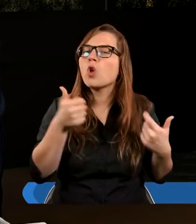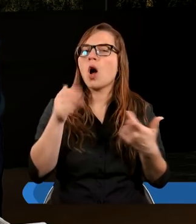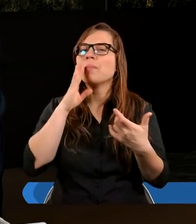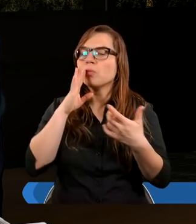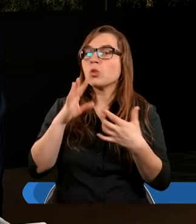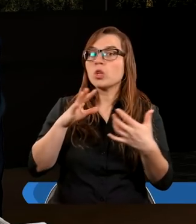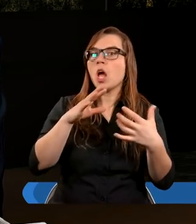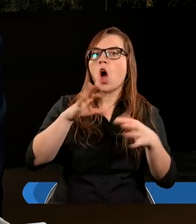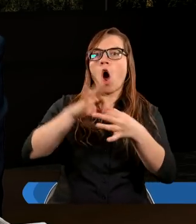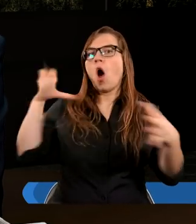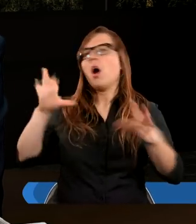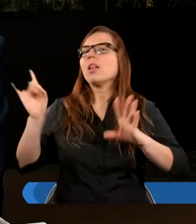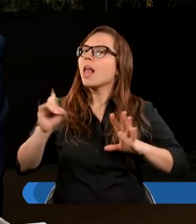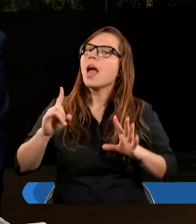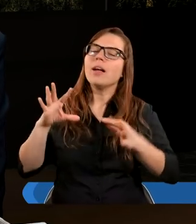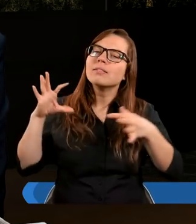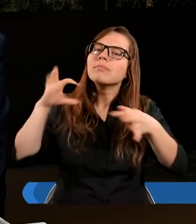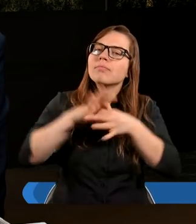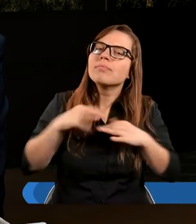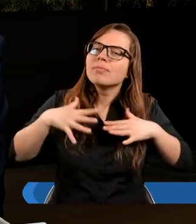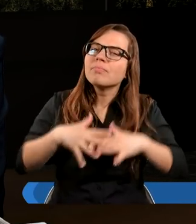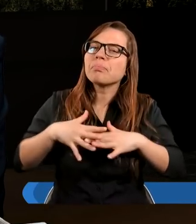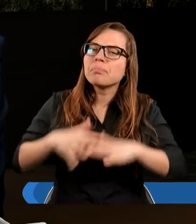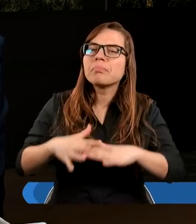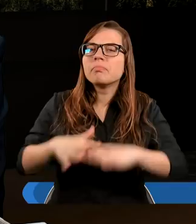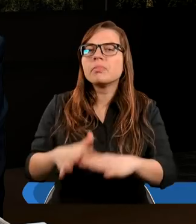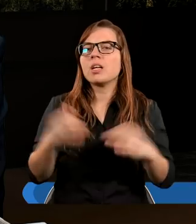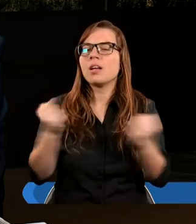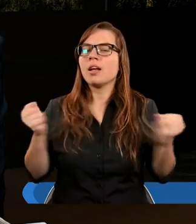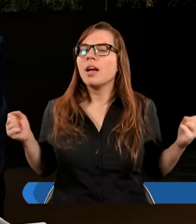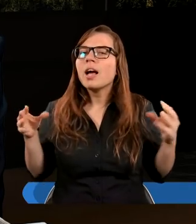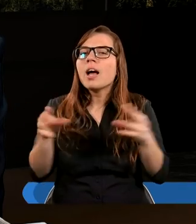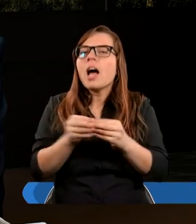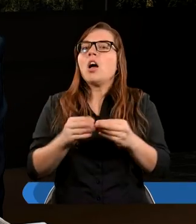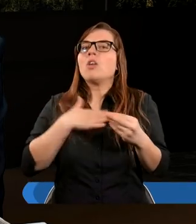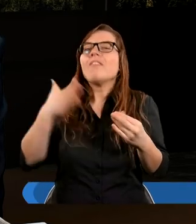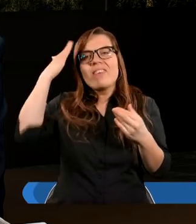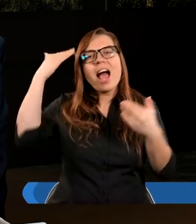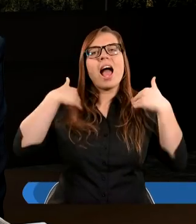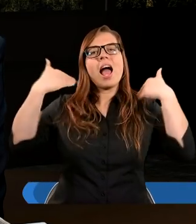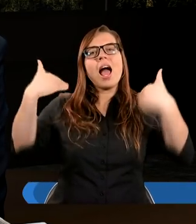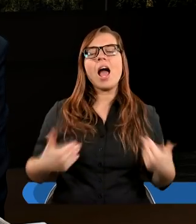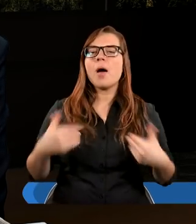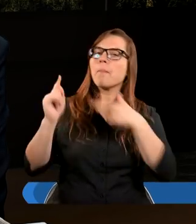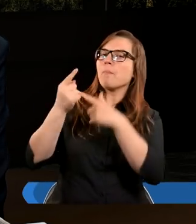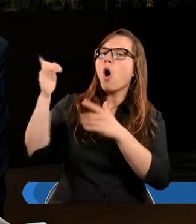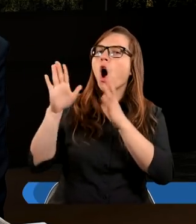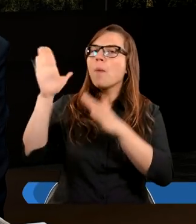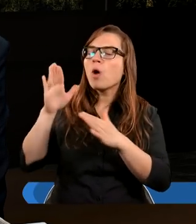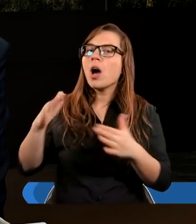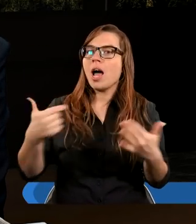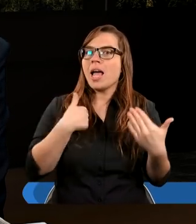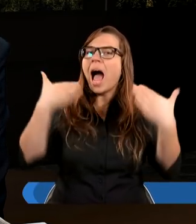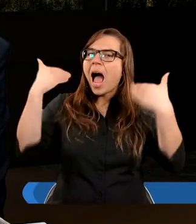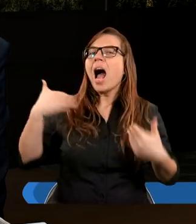którą tworzymy, dlatego że to determinuje w zasadzie, kim jestem. A od tego momentu, kiedy ja rozumiem,